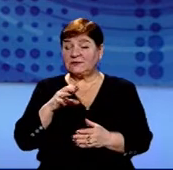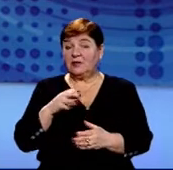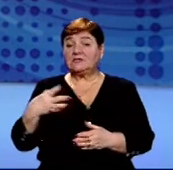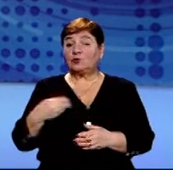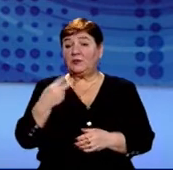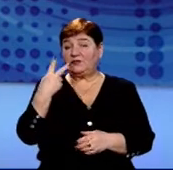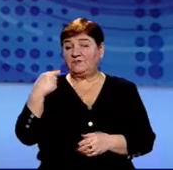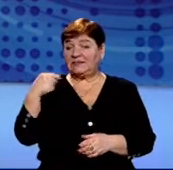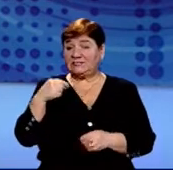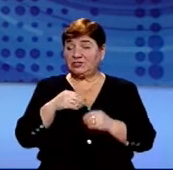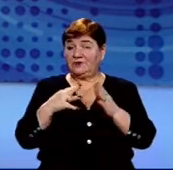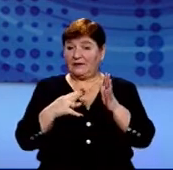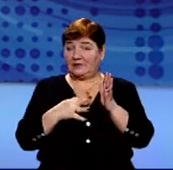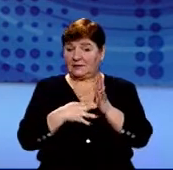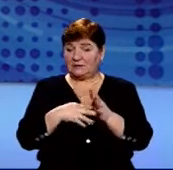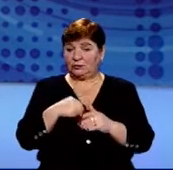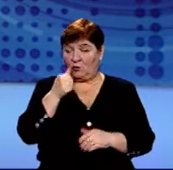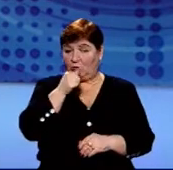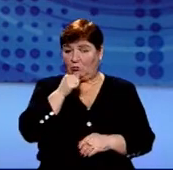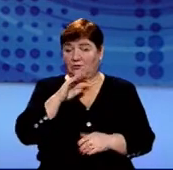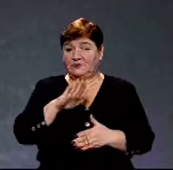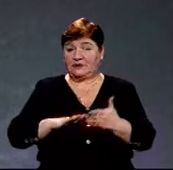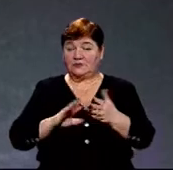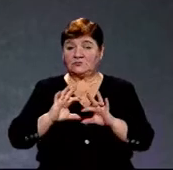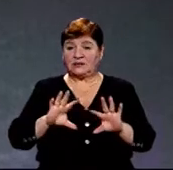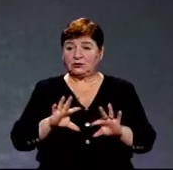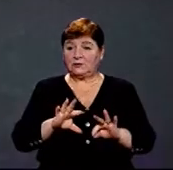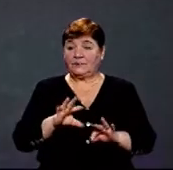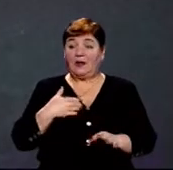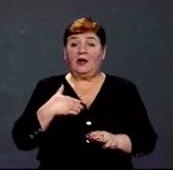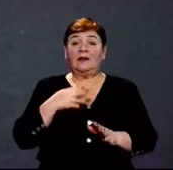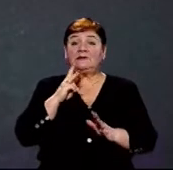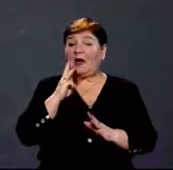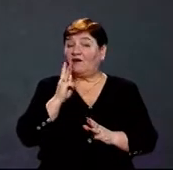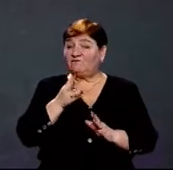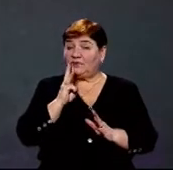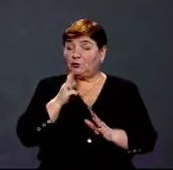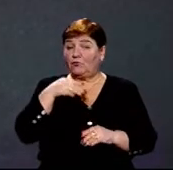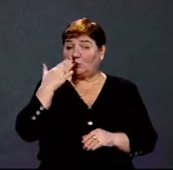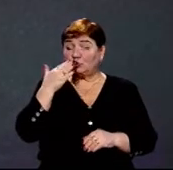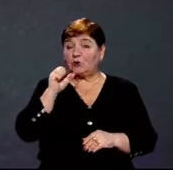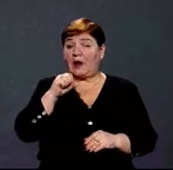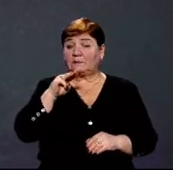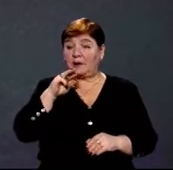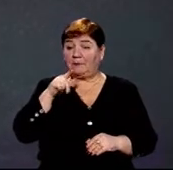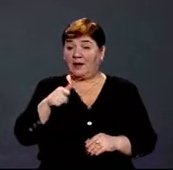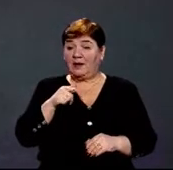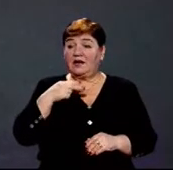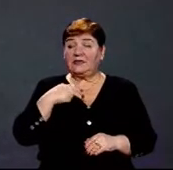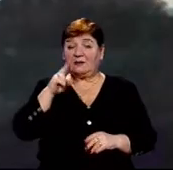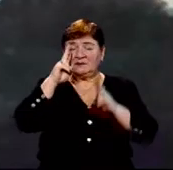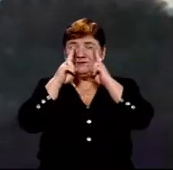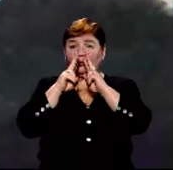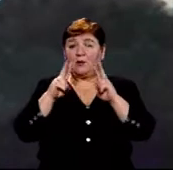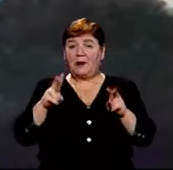році. Детальніше розкаже Андрій Андрусяк. На відео з камери спостереження Ужгородського АТП видно, як невідома людина